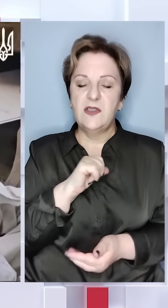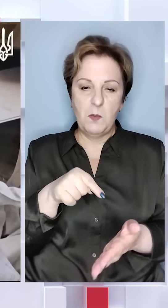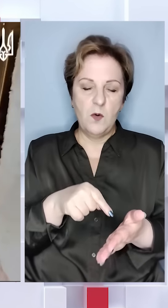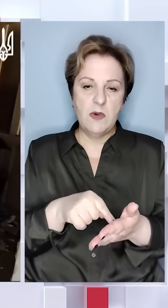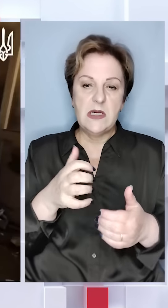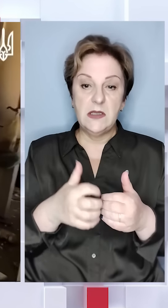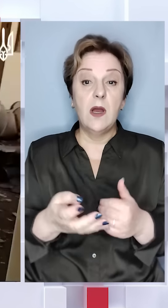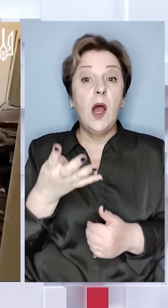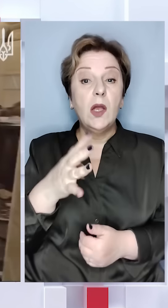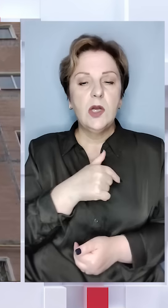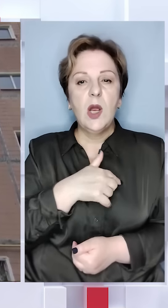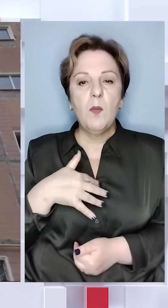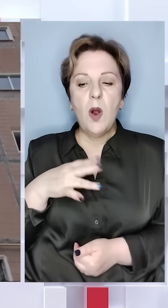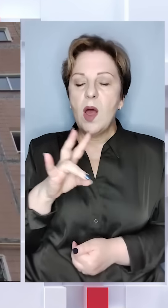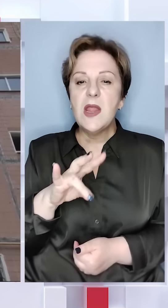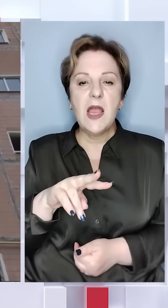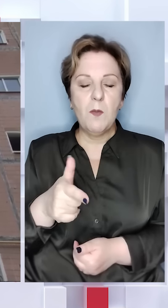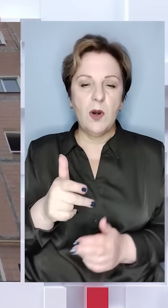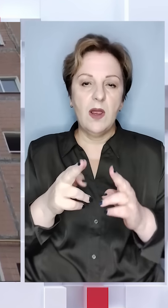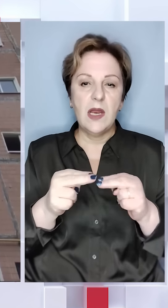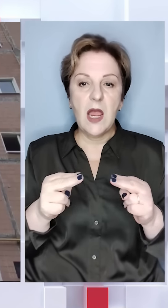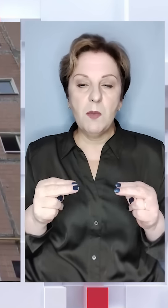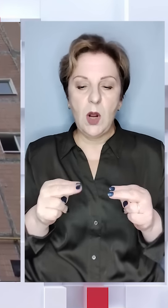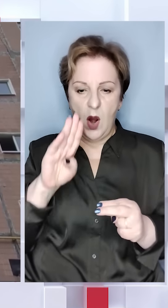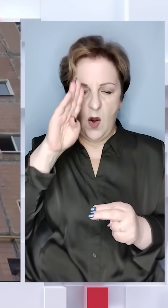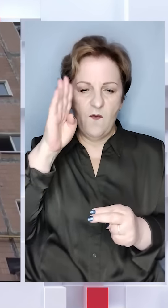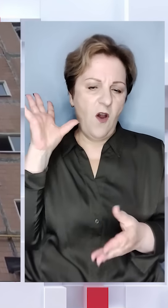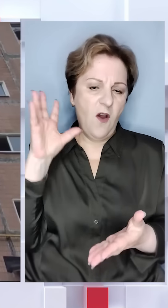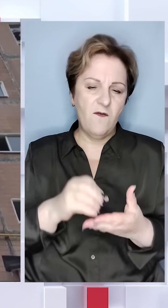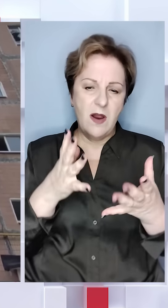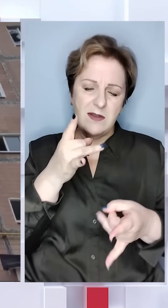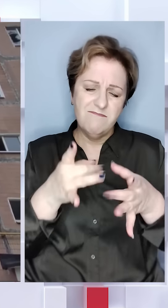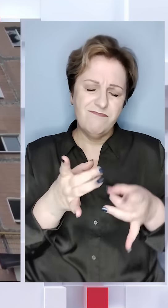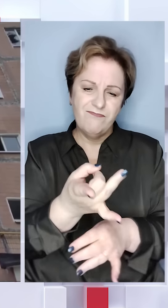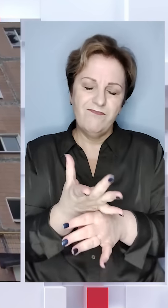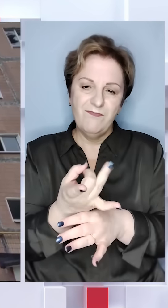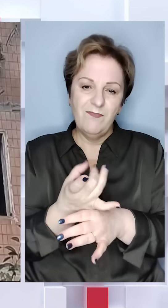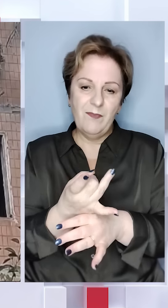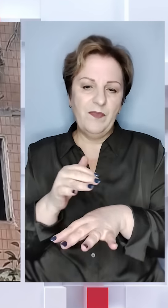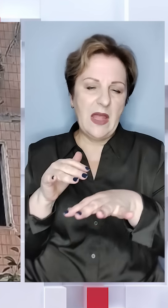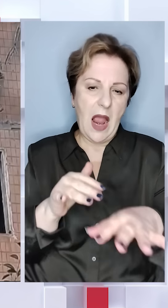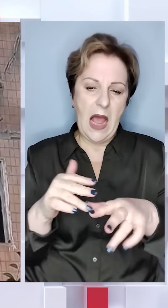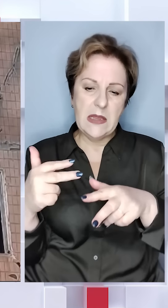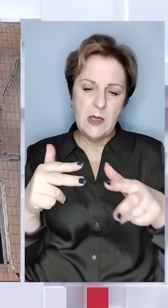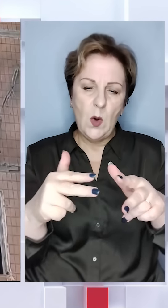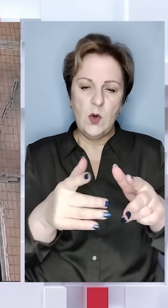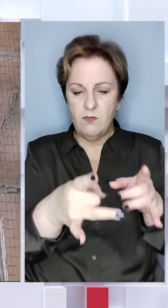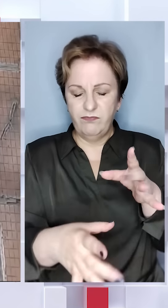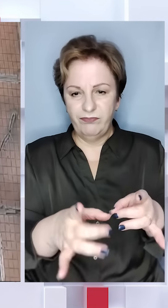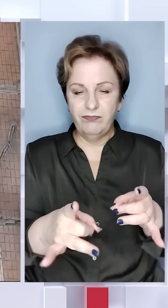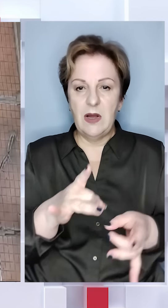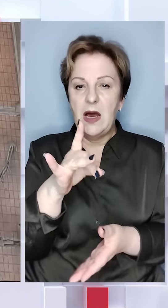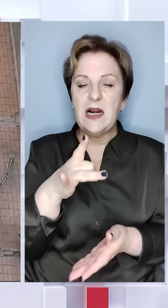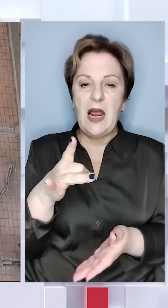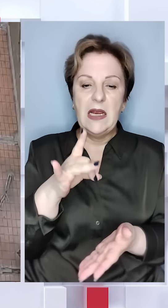Херсоні. Четверо поранених в Нікополі на Дніпропетровщині. Окупанти весь день били з артилерії та атакували дронами камікадзе